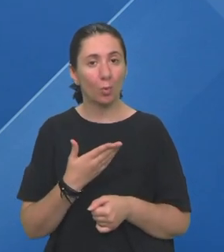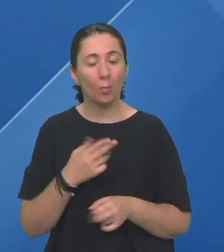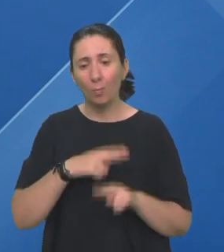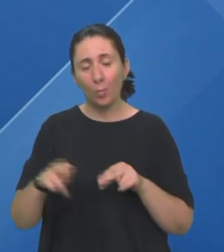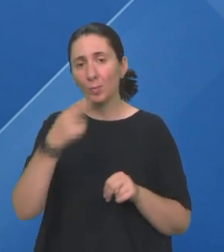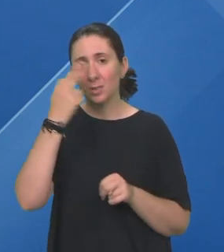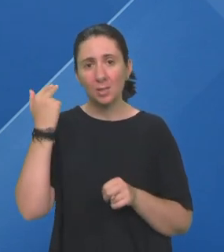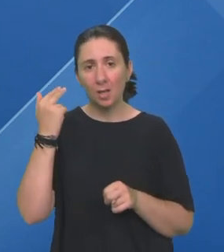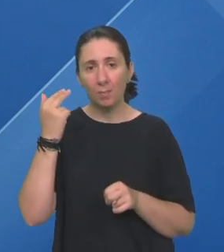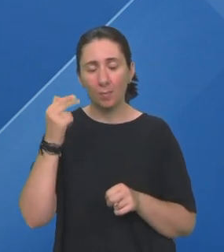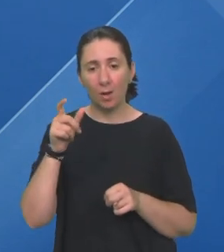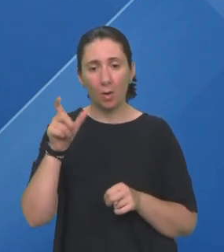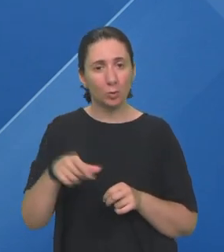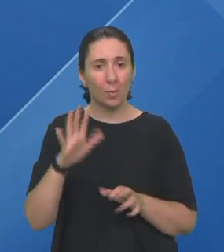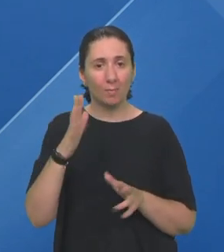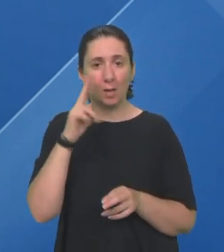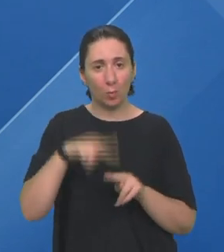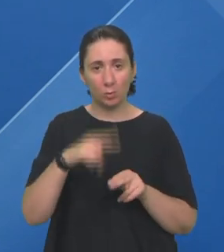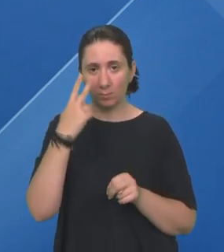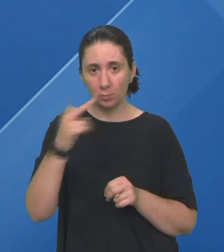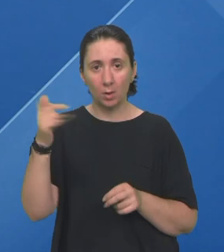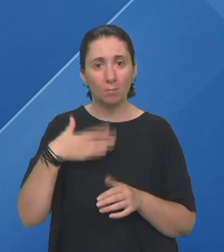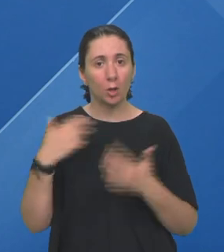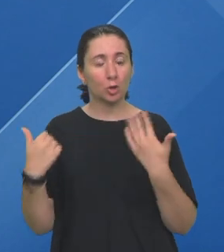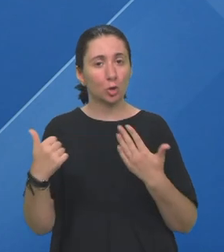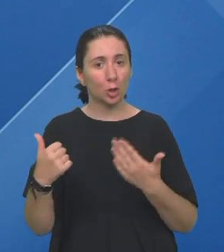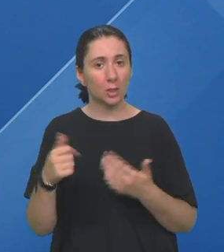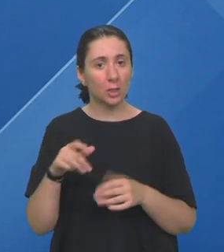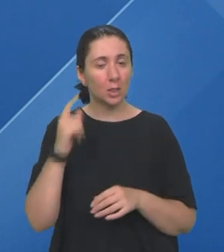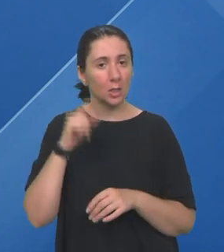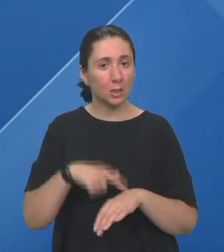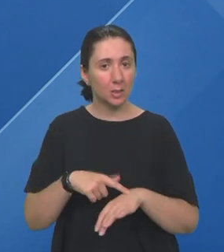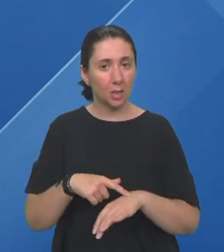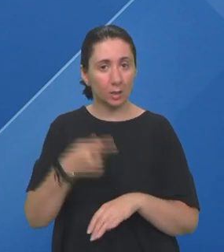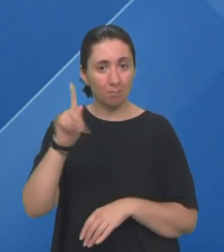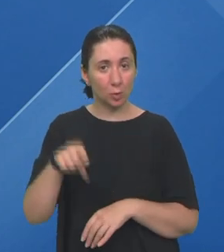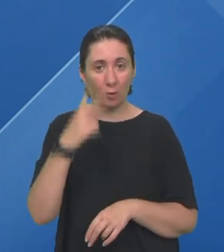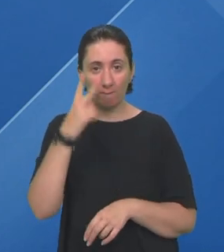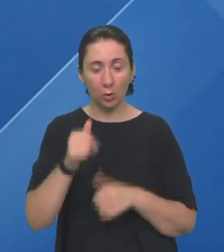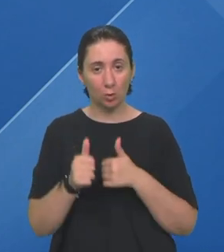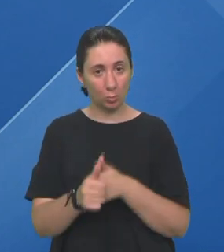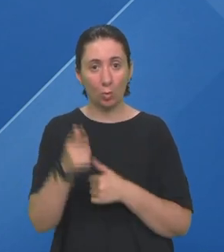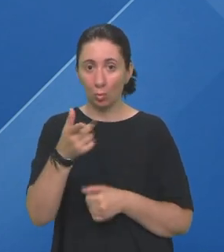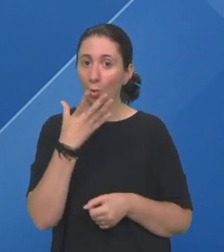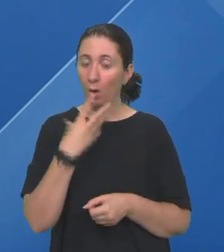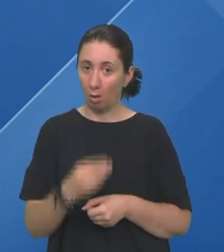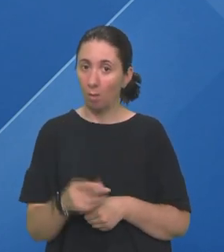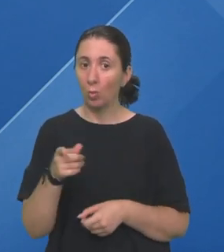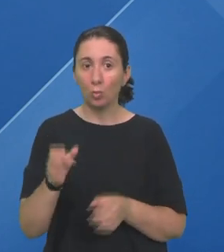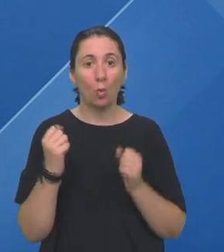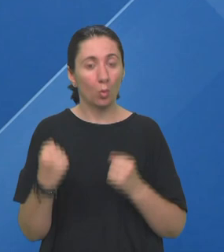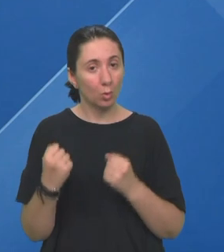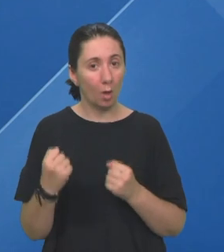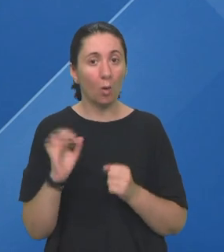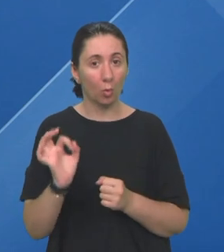slijepa osoba koja nema uopće ostatak videa Dobiva 60 sati vidjećeg pratitelja mjesečno što je lijepo Da, to je jako